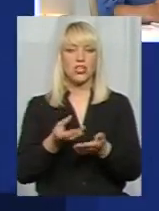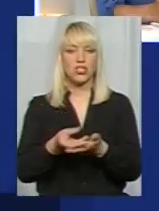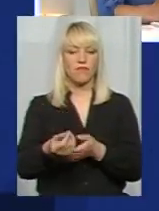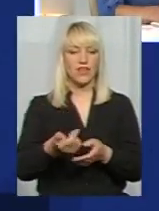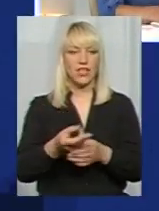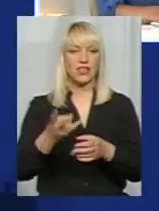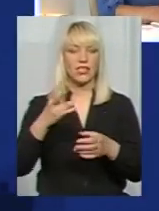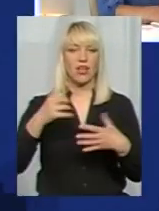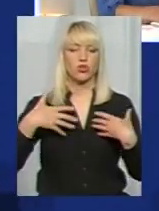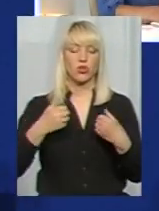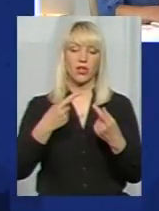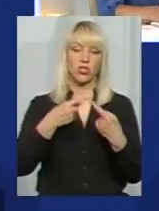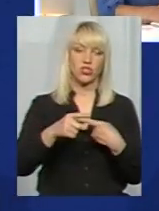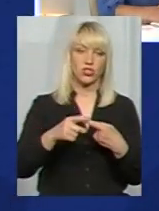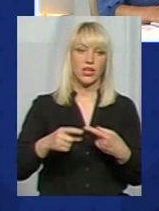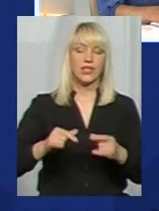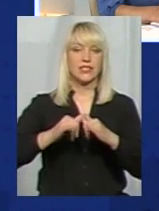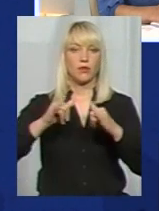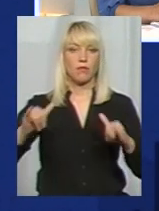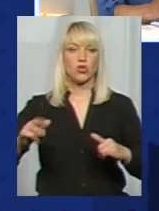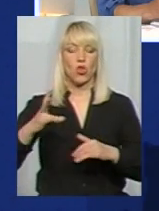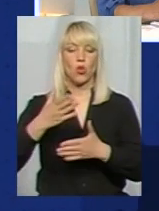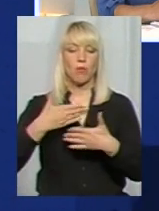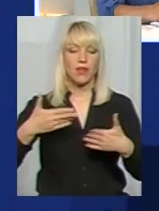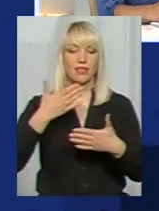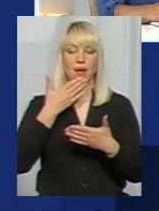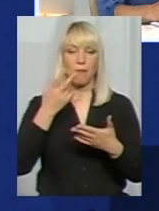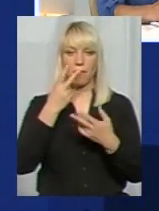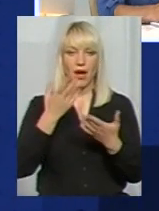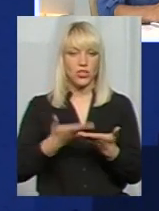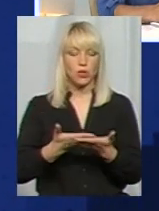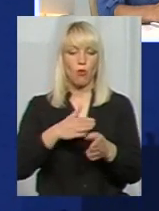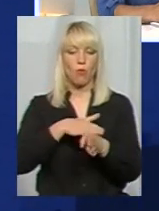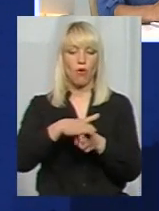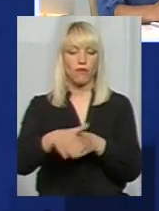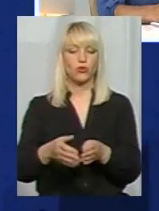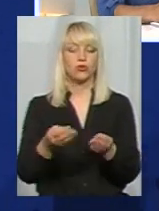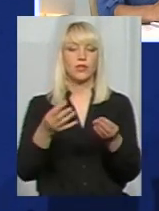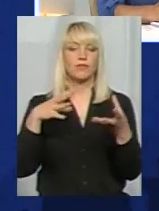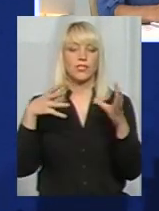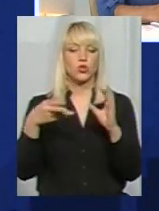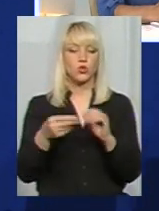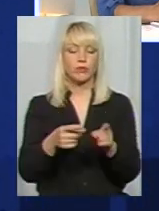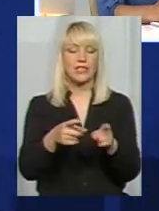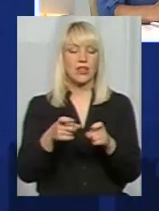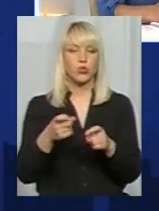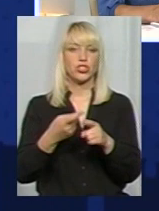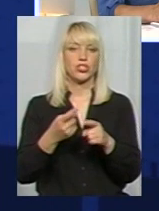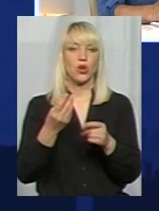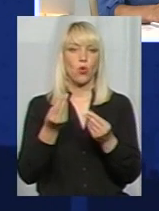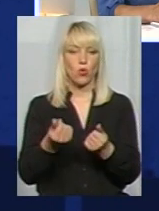інші збільшили видатки. Але ми не бачимо сьогодні повної суми залучених коштів, це спонсорських, благодійних,